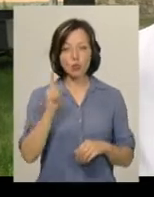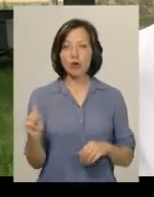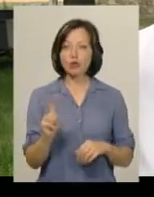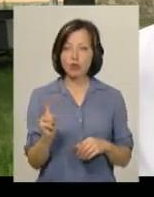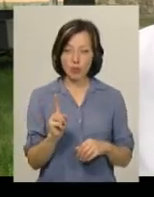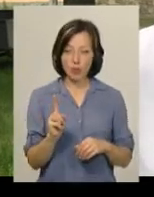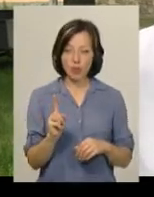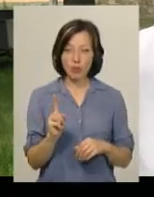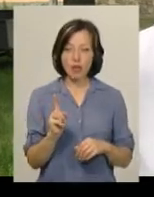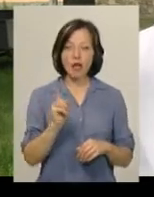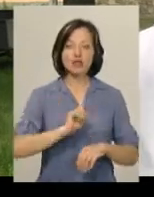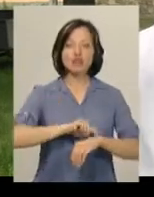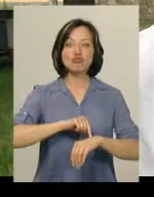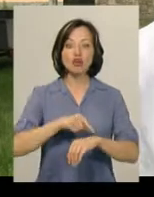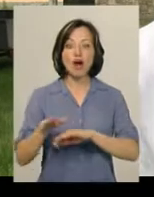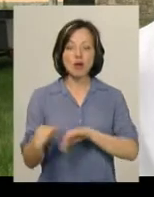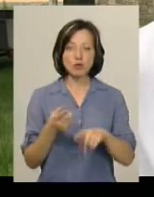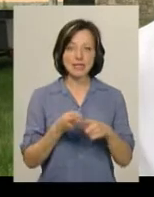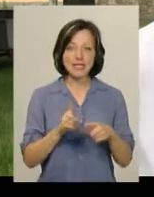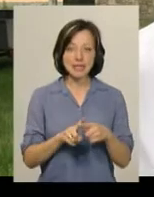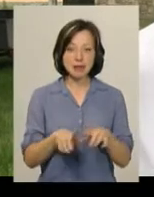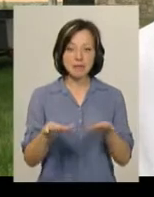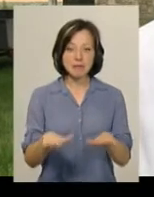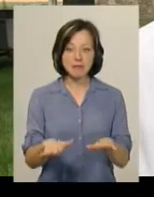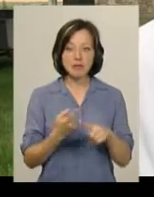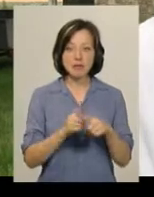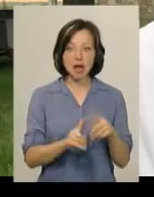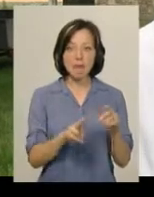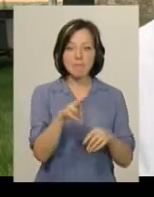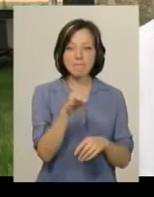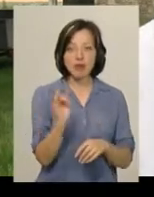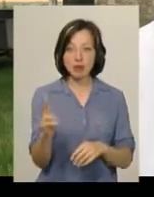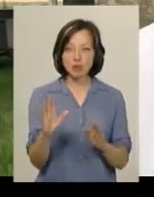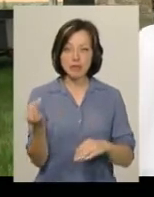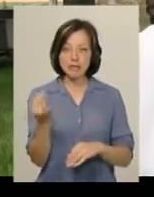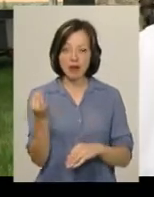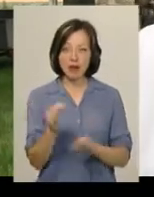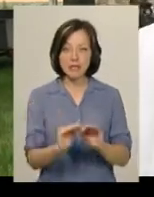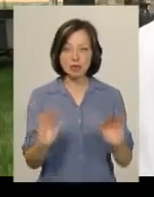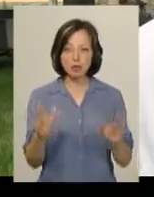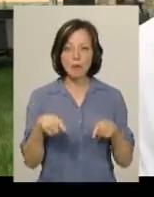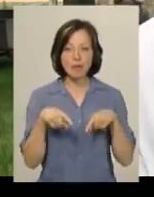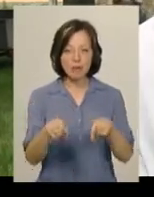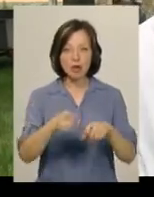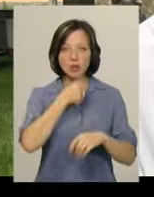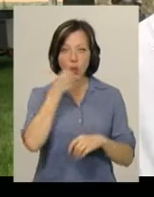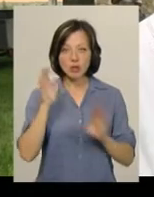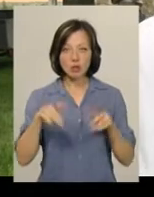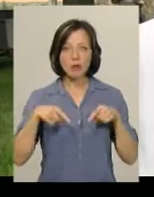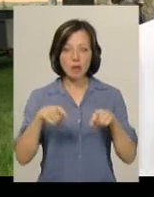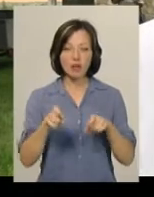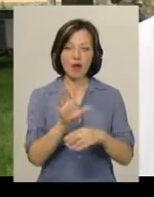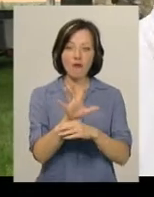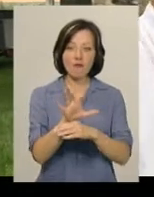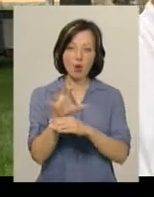з часом ця місцина, цей парк буде цікавим тим, що дітки будуть прибігати, і дорослі будуть прибігати,